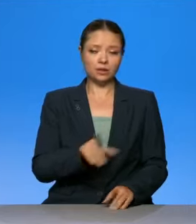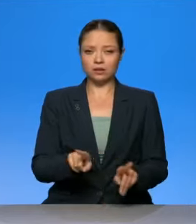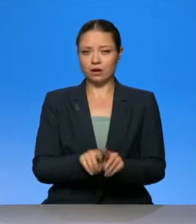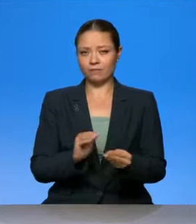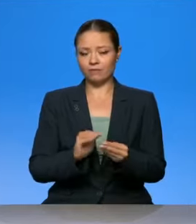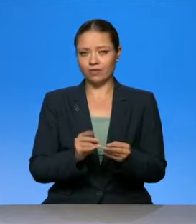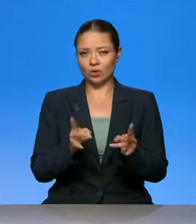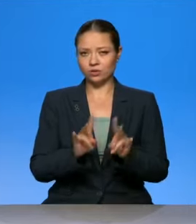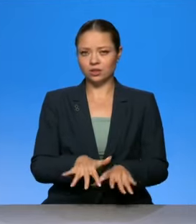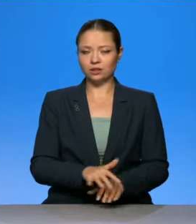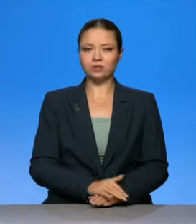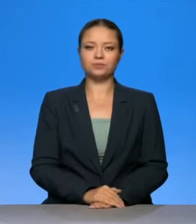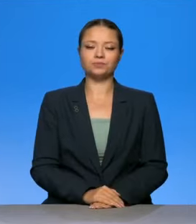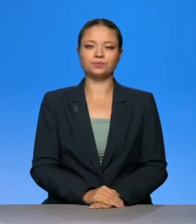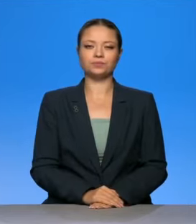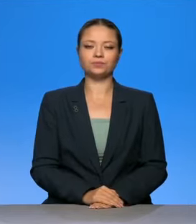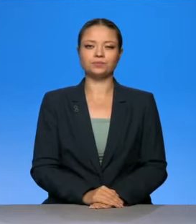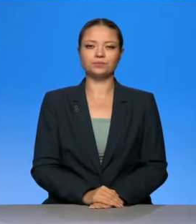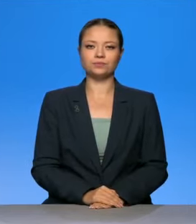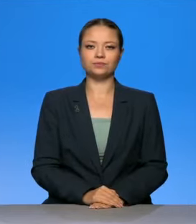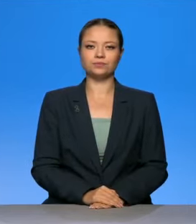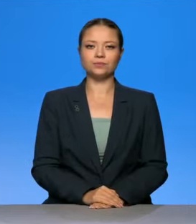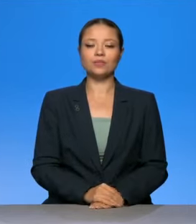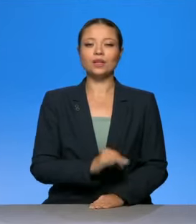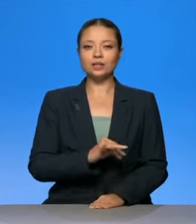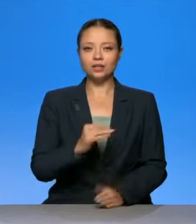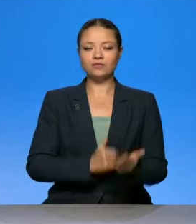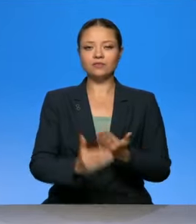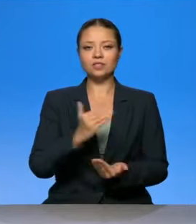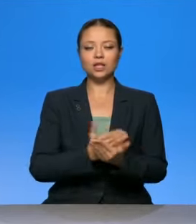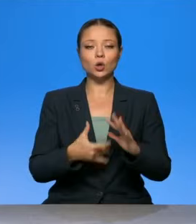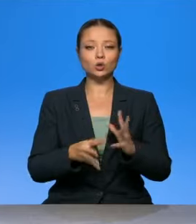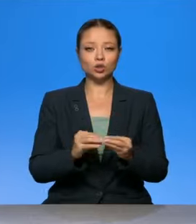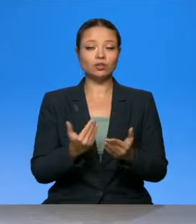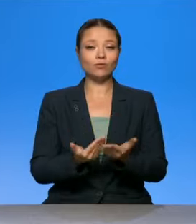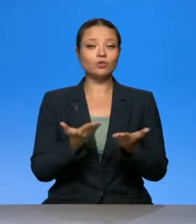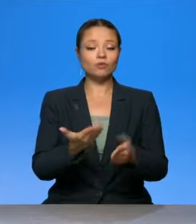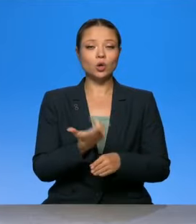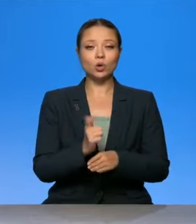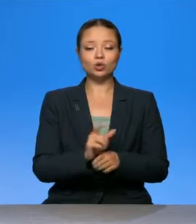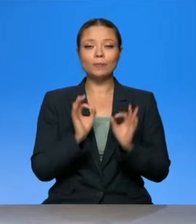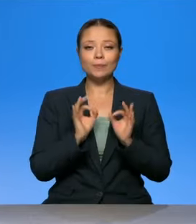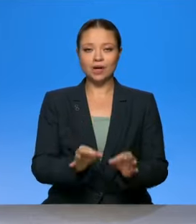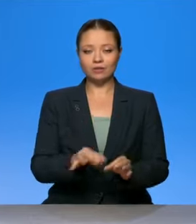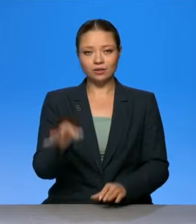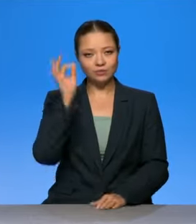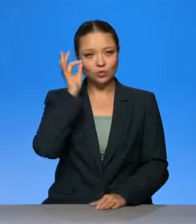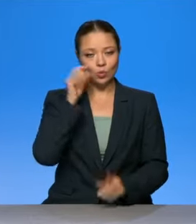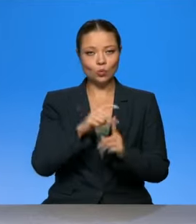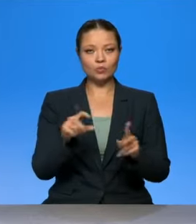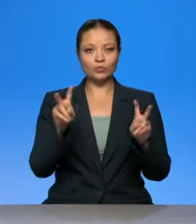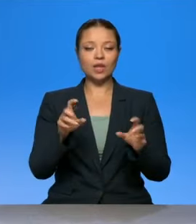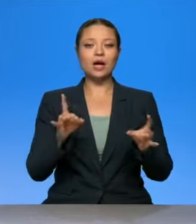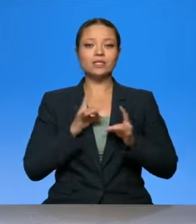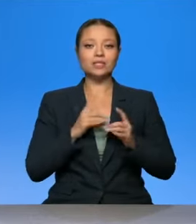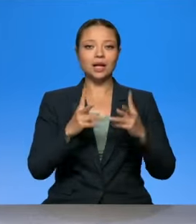сюда не изменилось. И вот в заключении вы вот очень верно использовали, вспомнили такой термин, стресс-тест